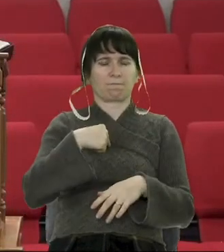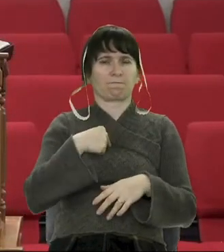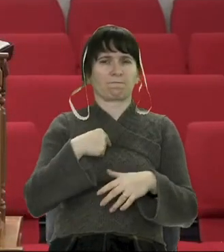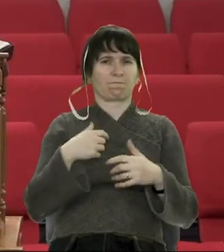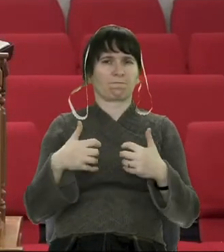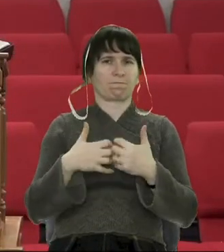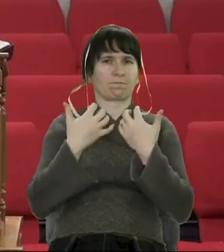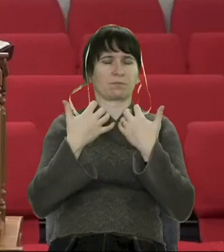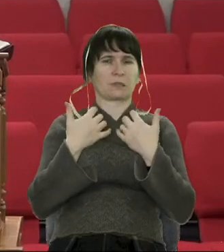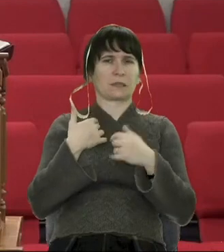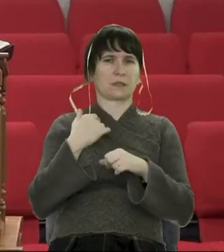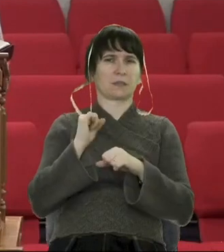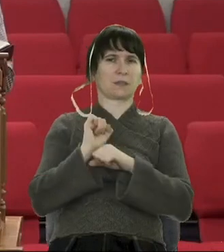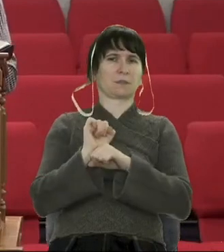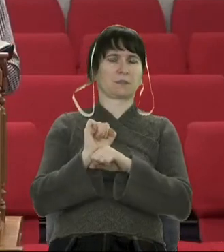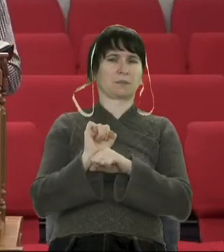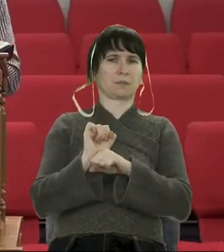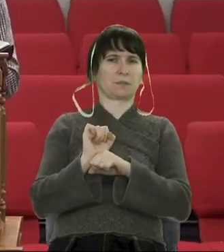захищаємо.